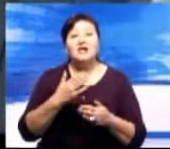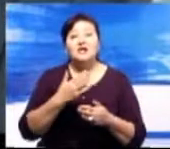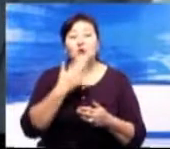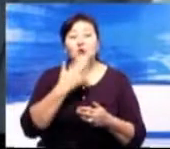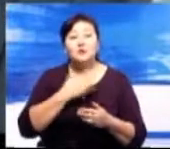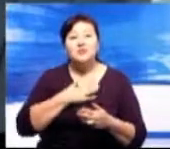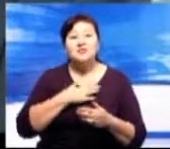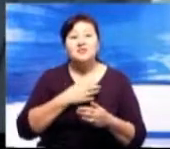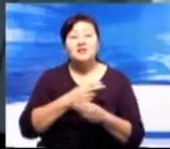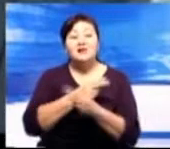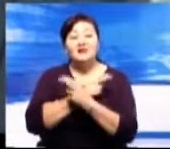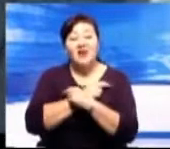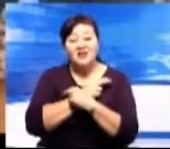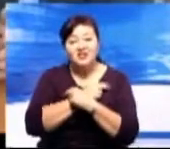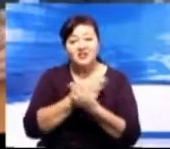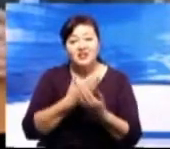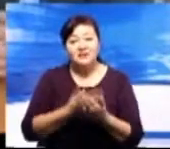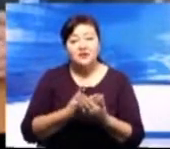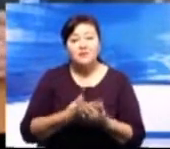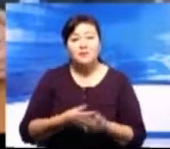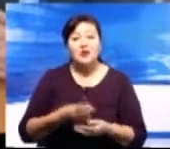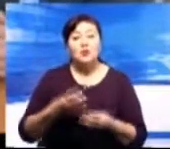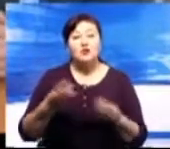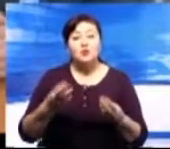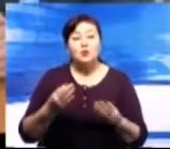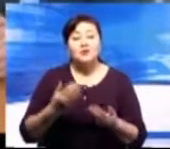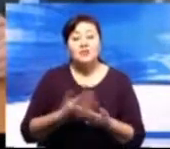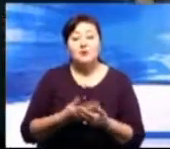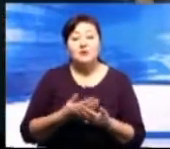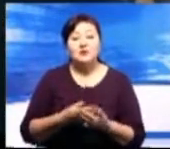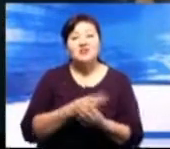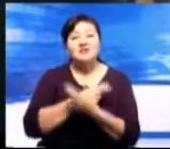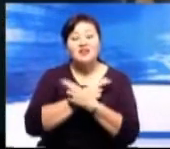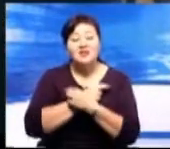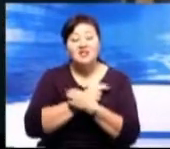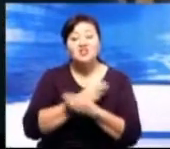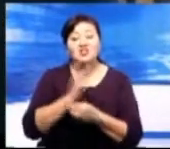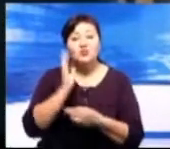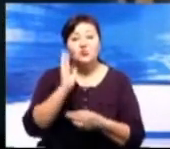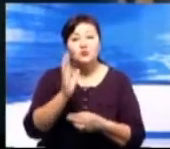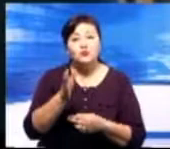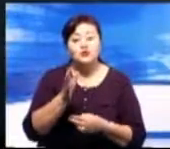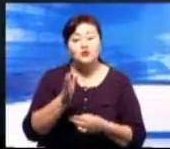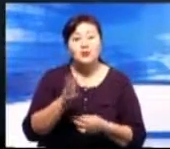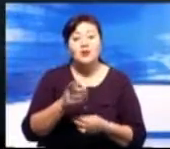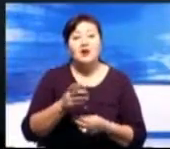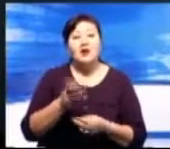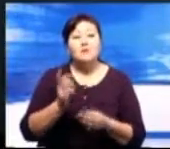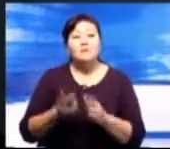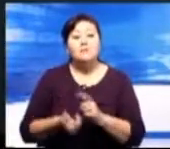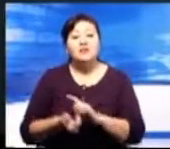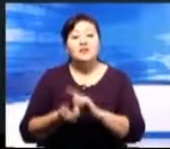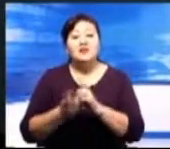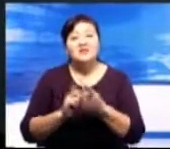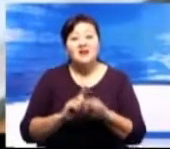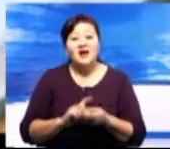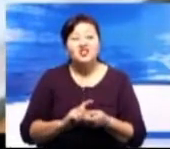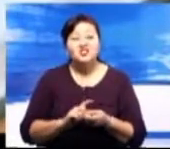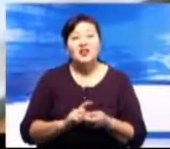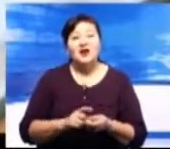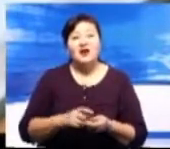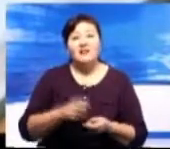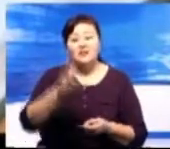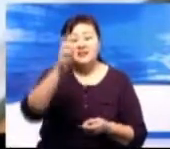и попросту не мусорить близ него. Но, учитывая темпы заселения людей на дачах, в будущем не случается возможность передачи арыка в